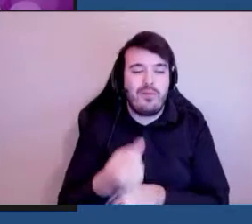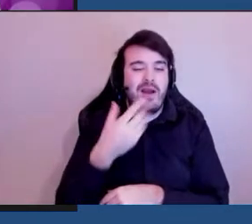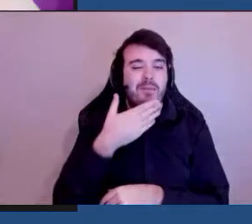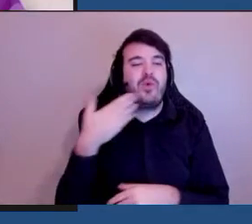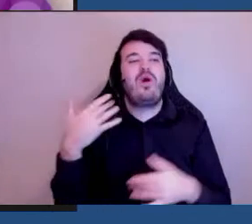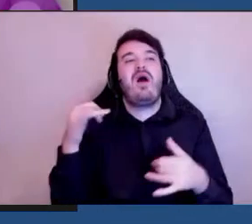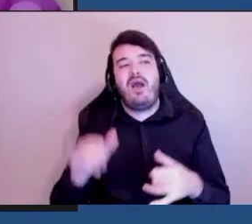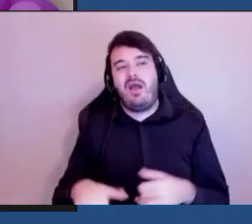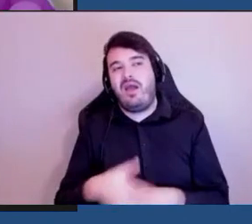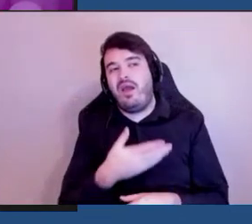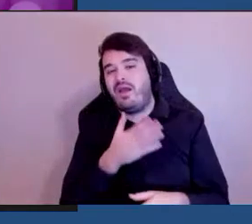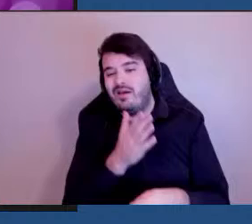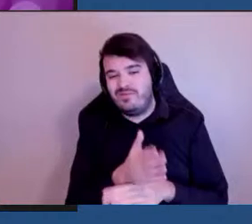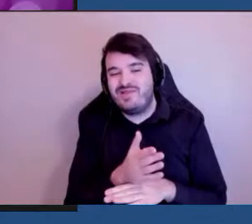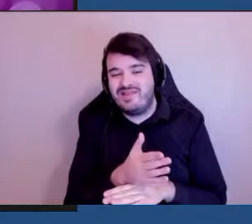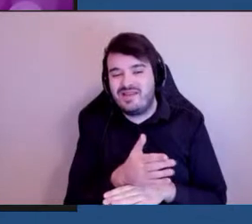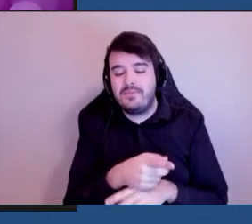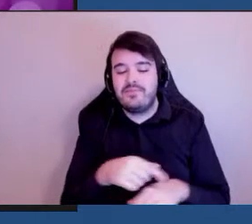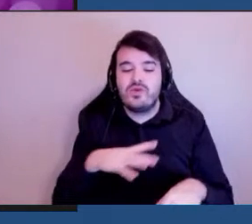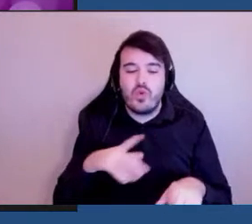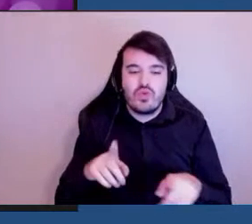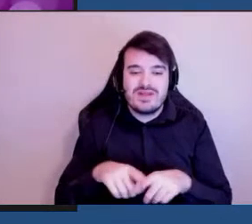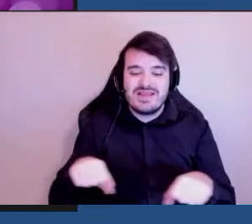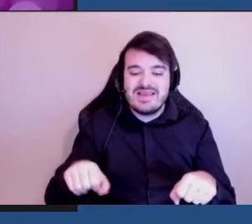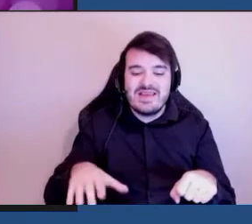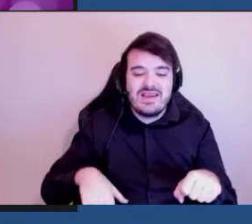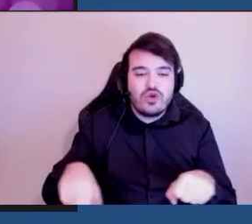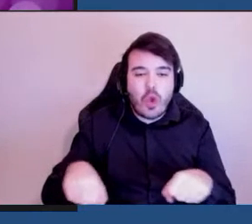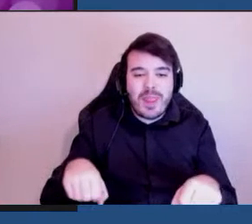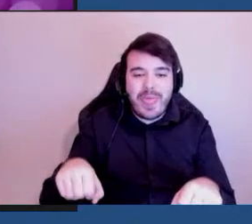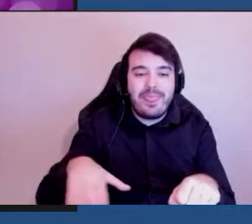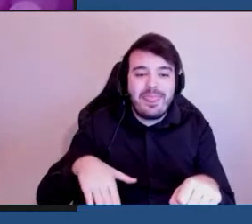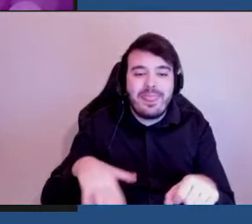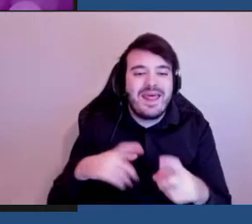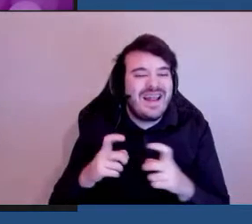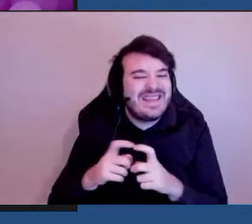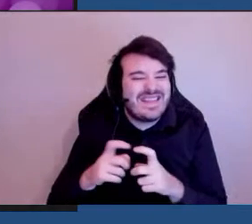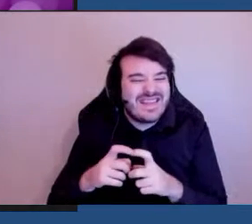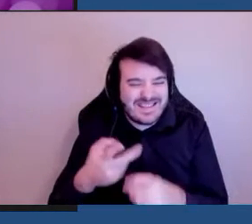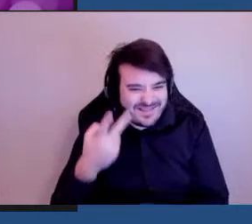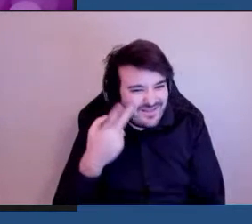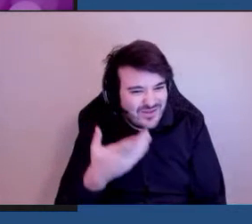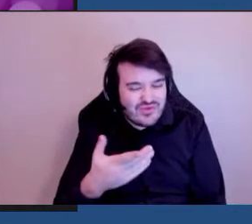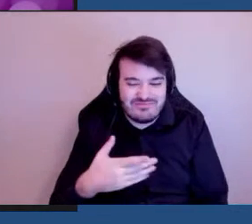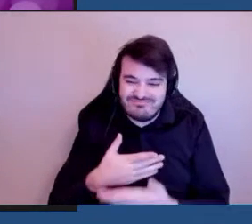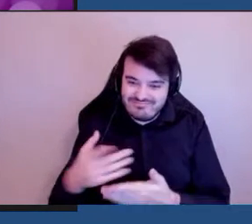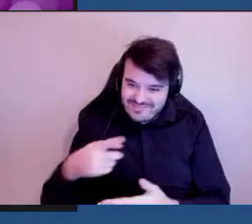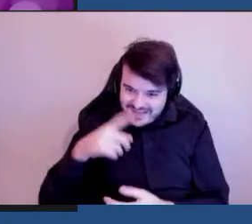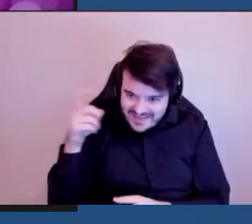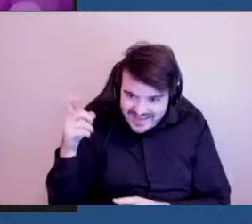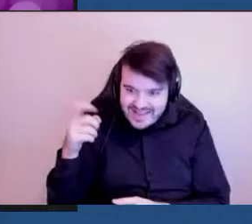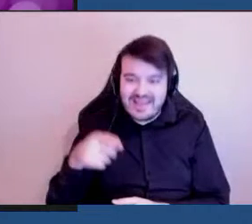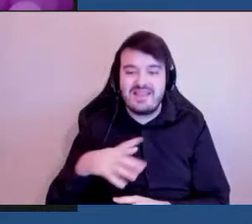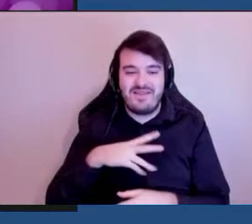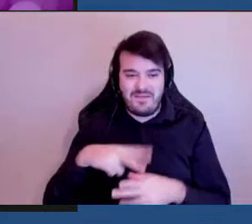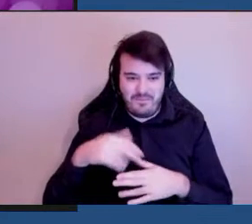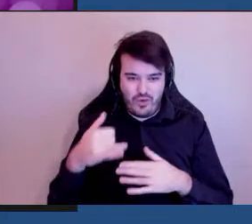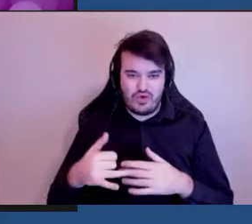'accessibilité. Les trottinettes électroniques. Vous avez vu pendant l'été qu'il y eu un projet